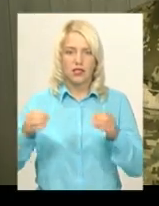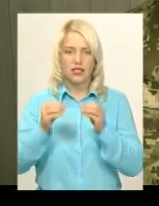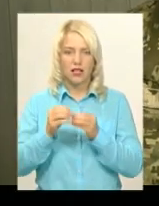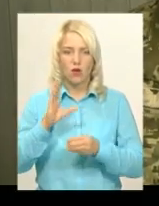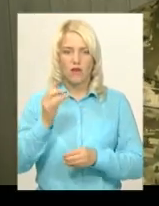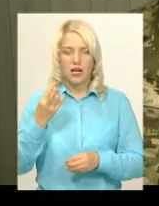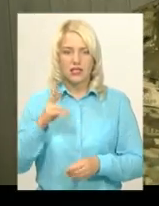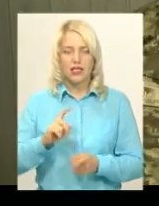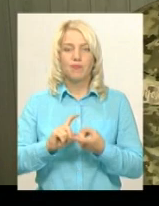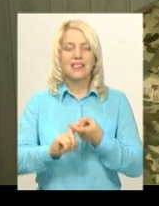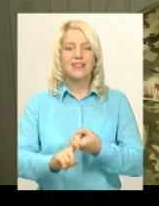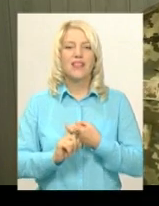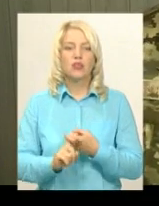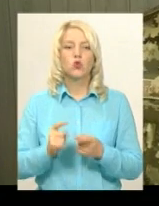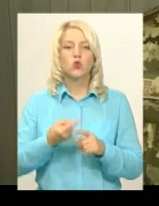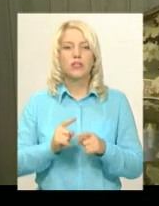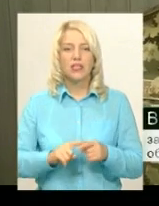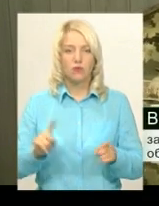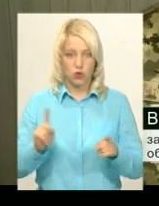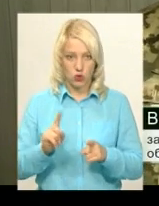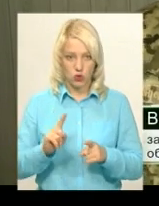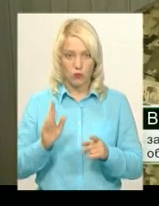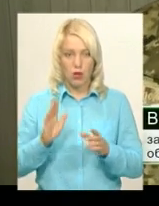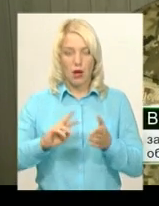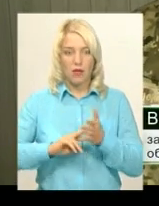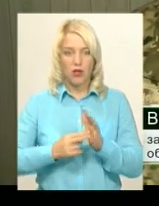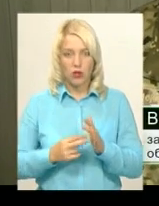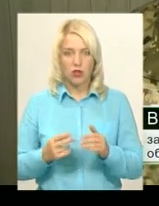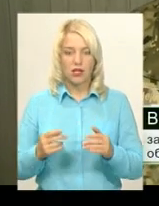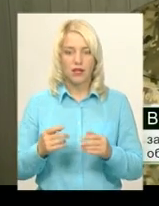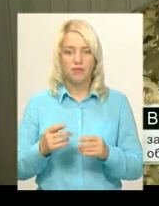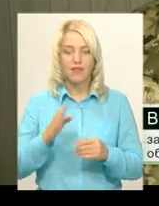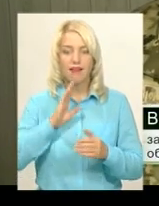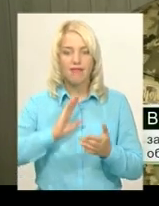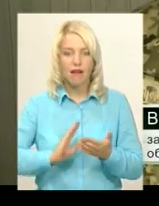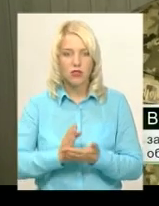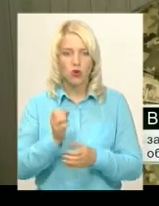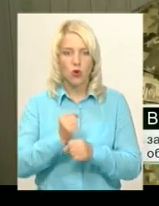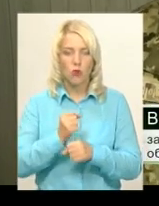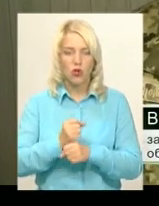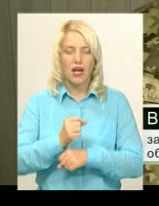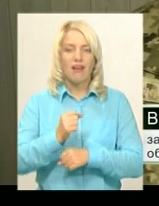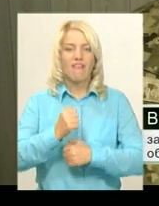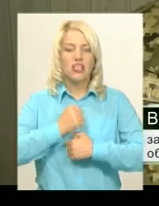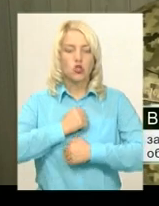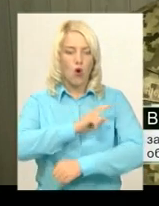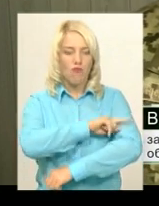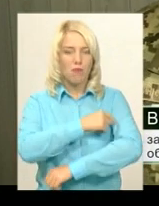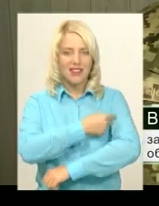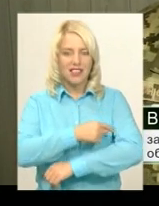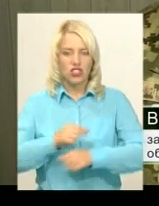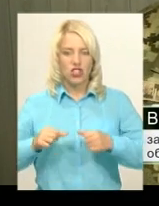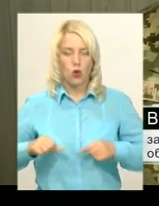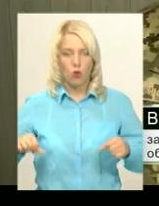В зв'язку з тим, що для планомірної та якісної роботи військово-медичних комісій, якісного призовного